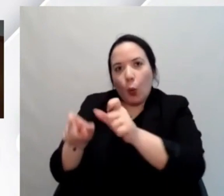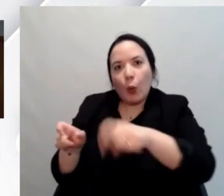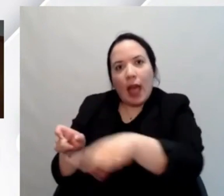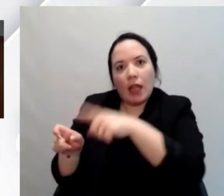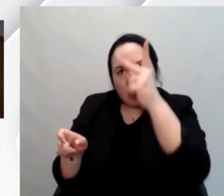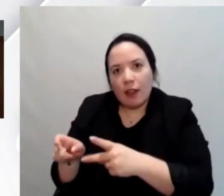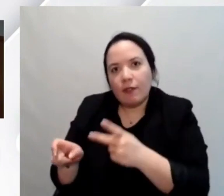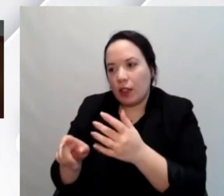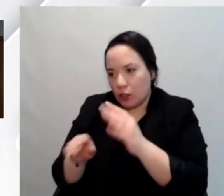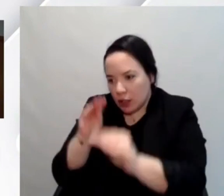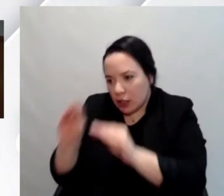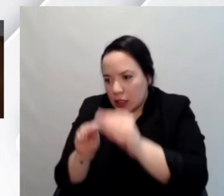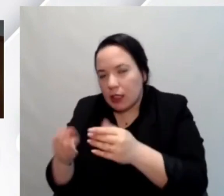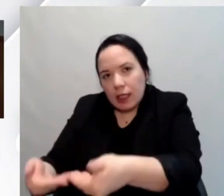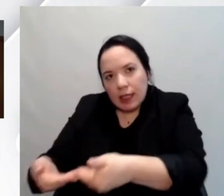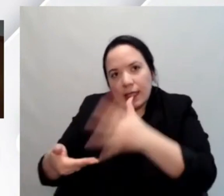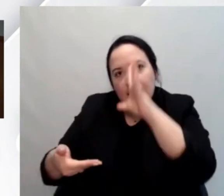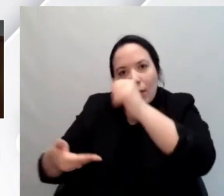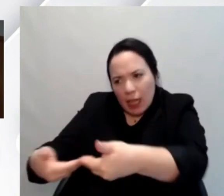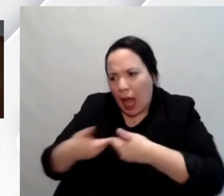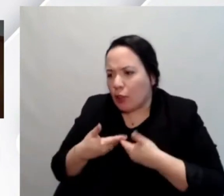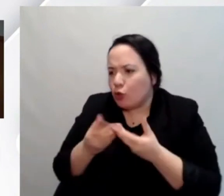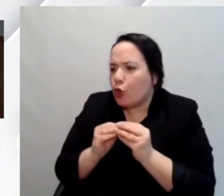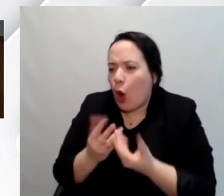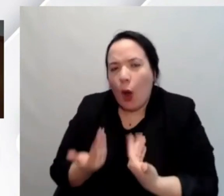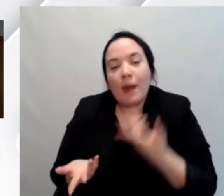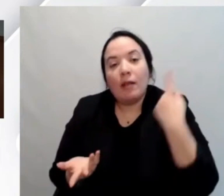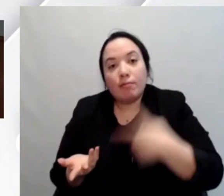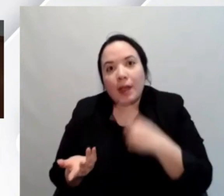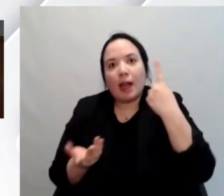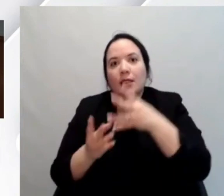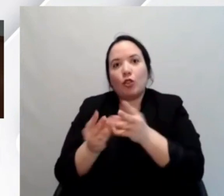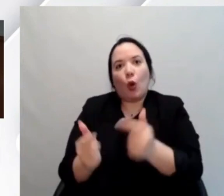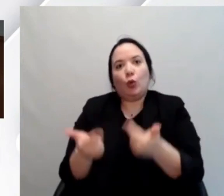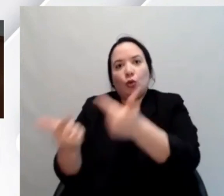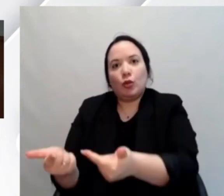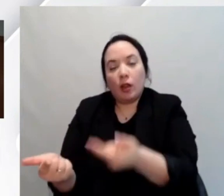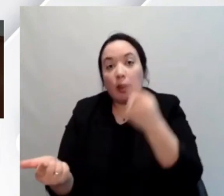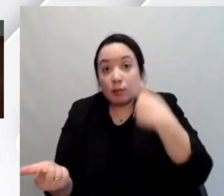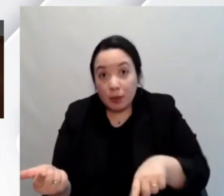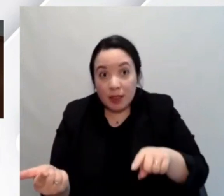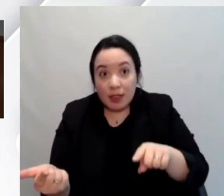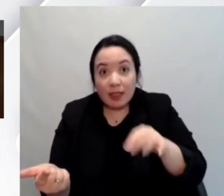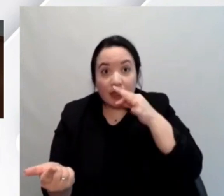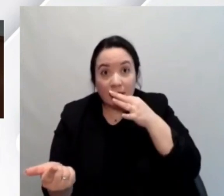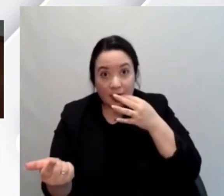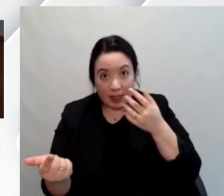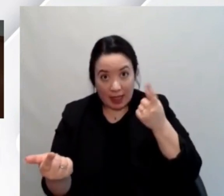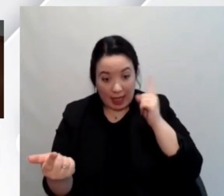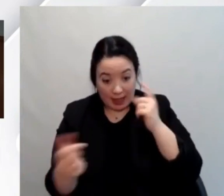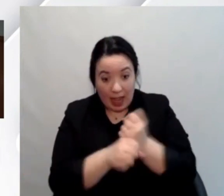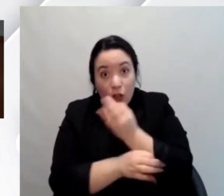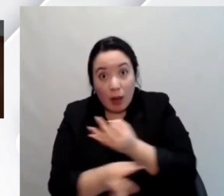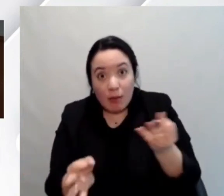queste risorse che sono bene pubblico dobbiamo cominciare a chiamarle bene pubblico abbiano vita lunga fondamentalmente il design